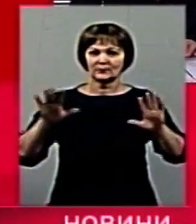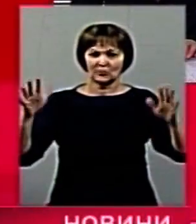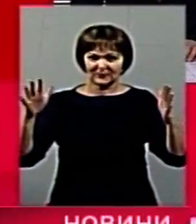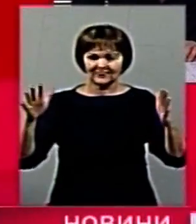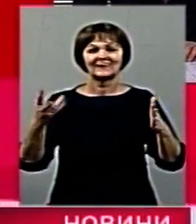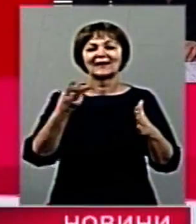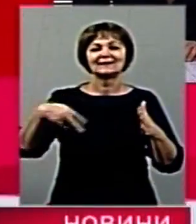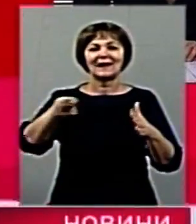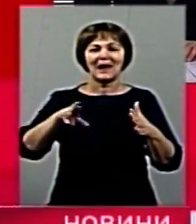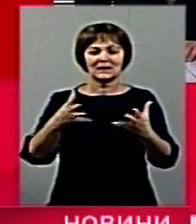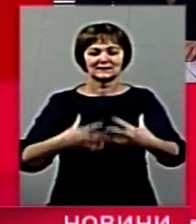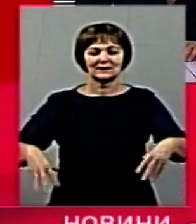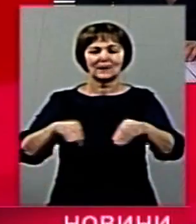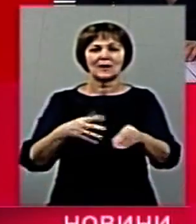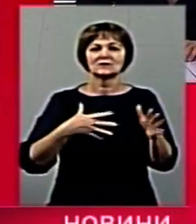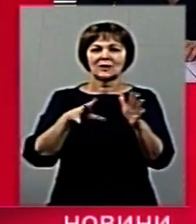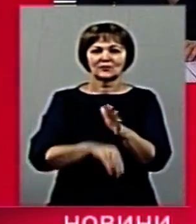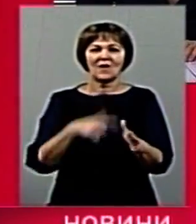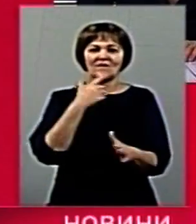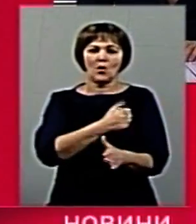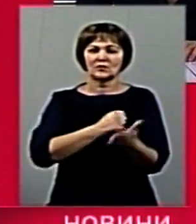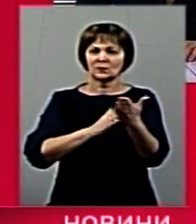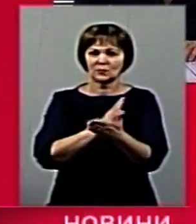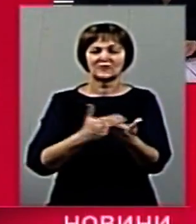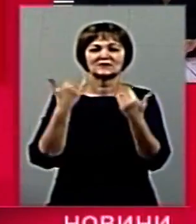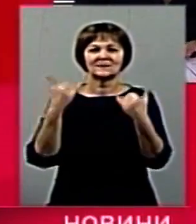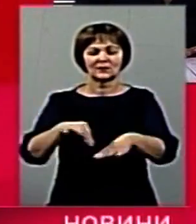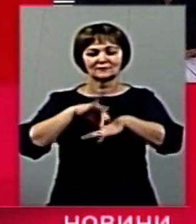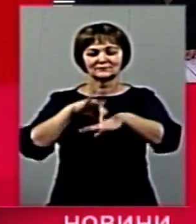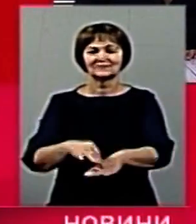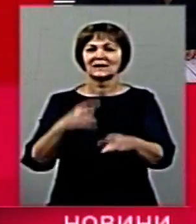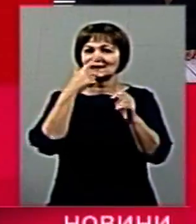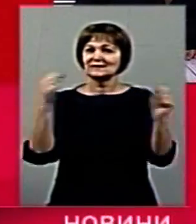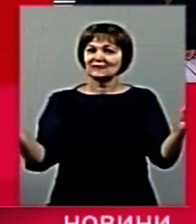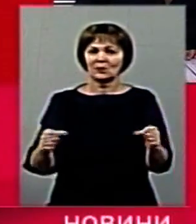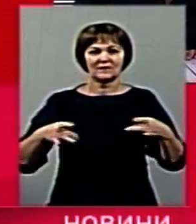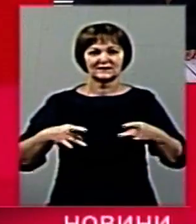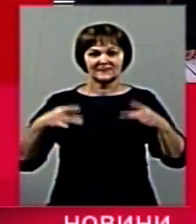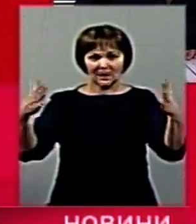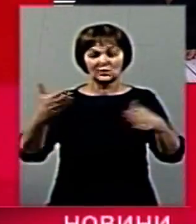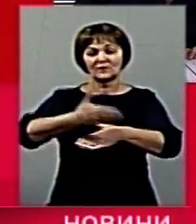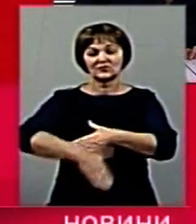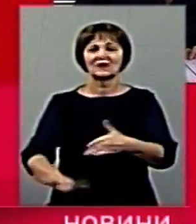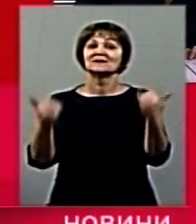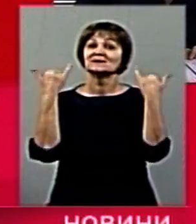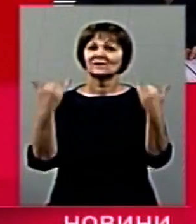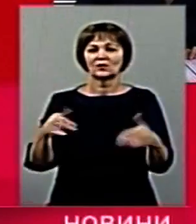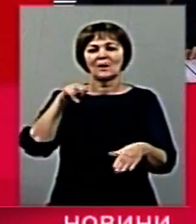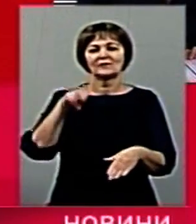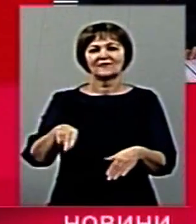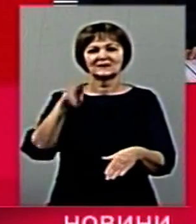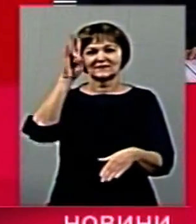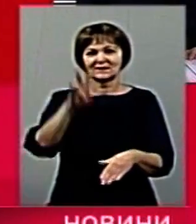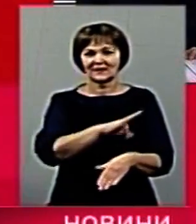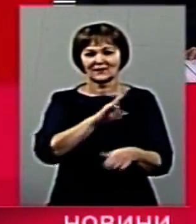Для родин загиблих військовослужбовців сьогодні у Житомирі зробили зимове свято. Вже сьогодні у православних